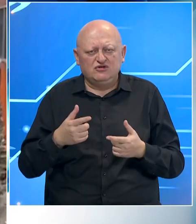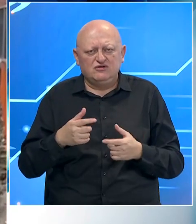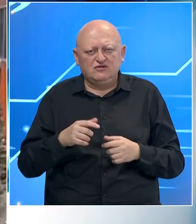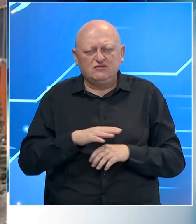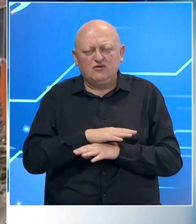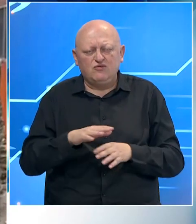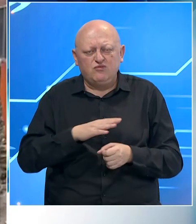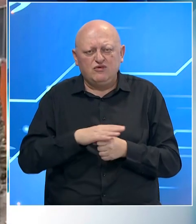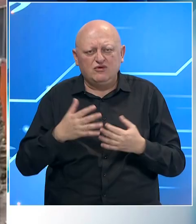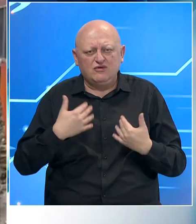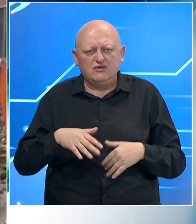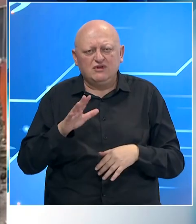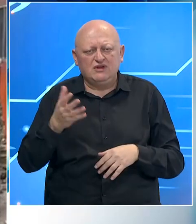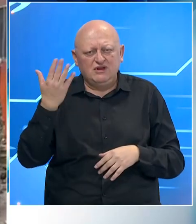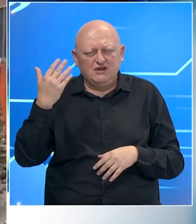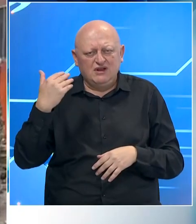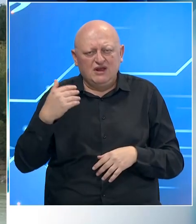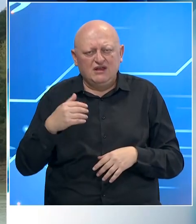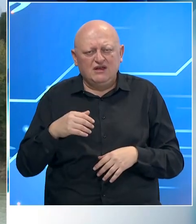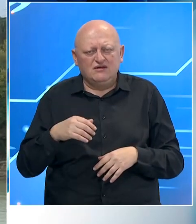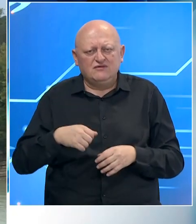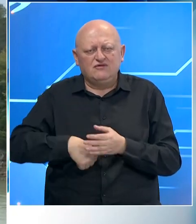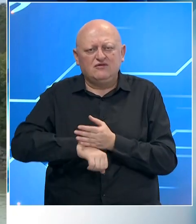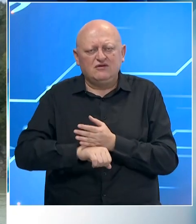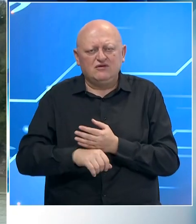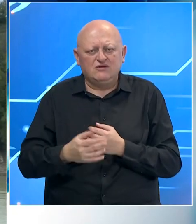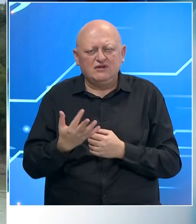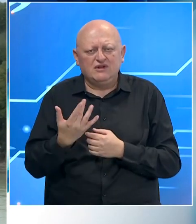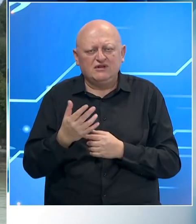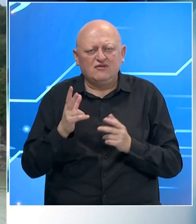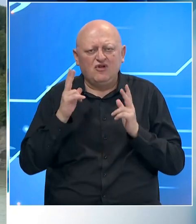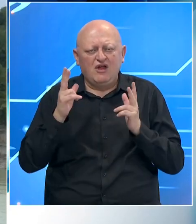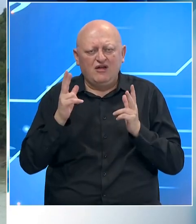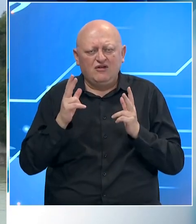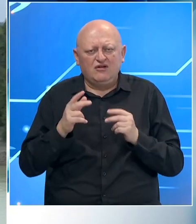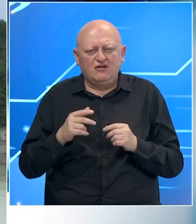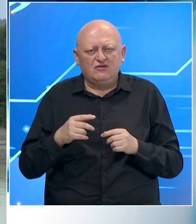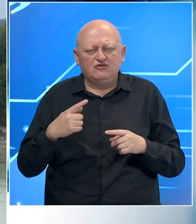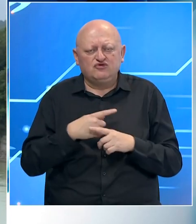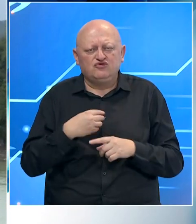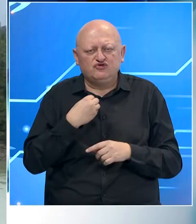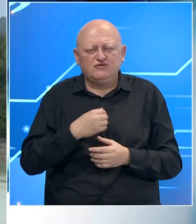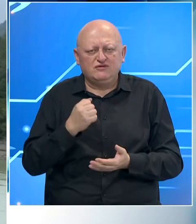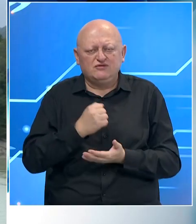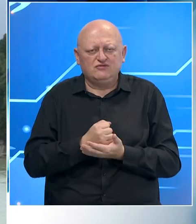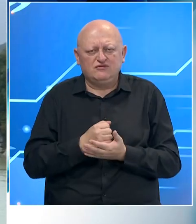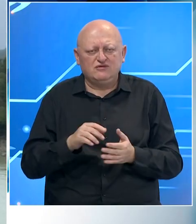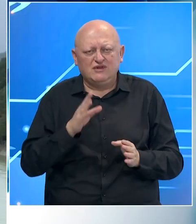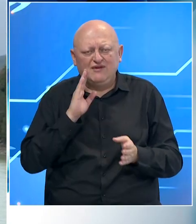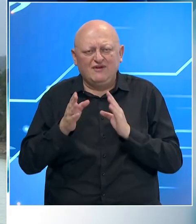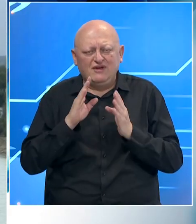razvodnim poplavama i izgubili njihovi nekadašnji futbaleri i nekoliko navijača. Tužni vijesti potvrlili su na zvančnom Facebook